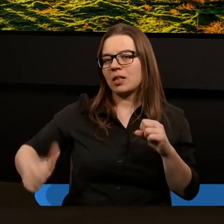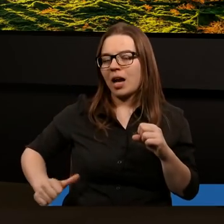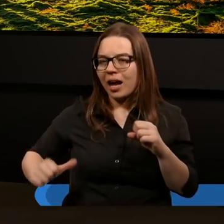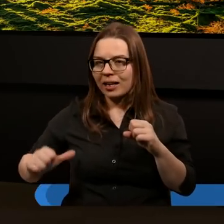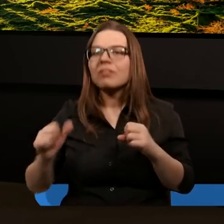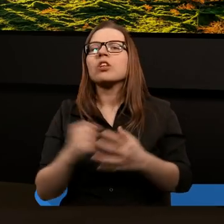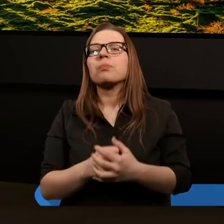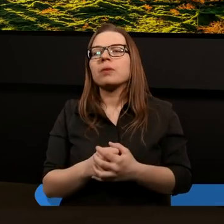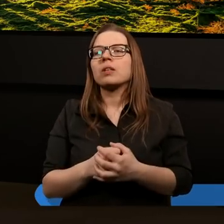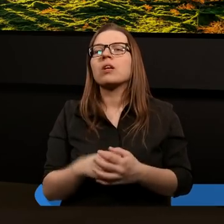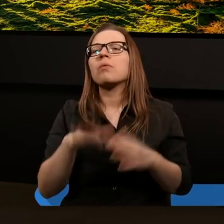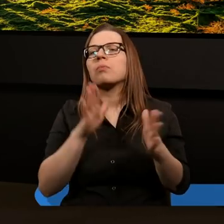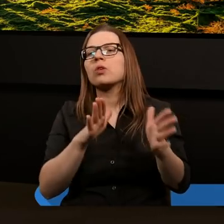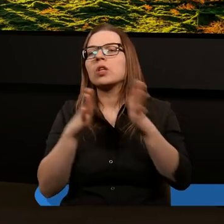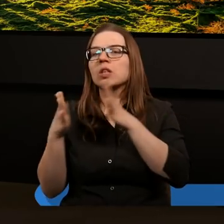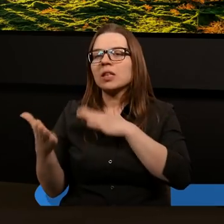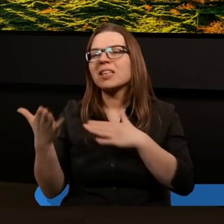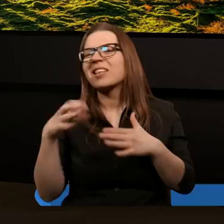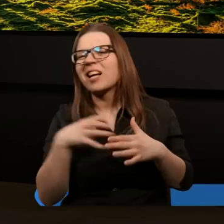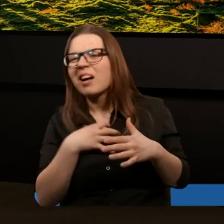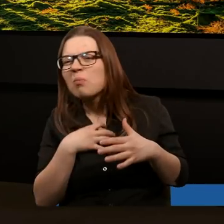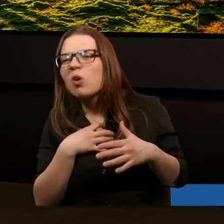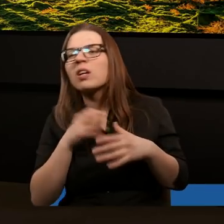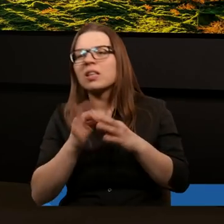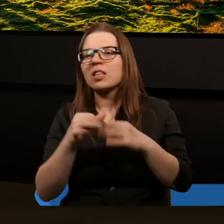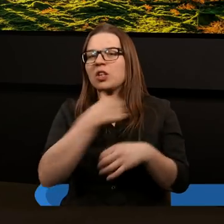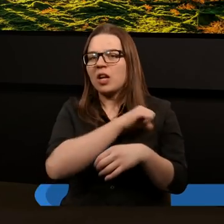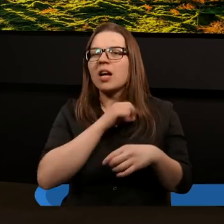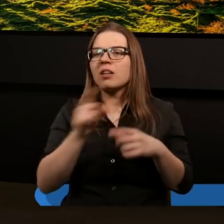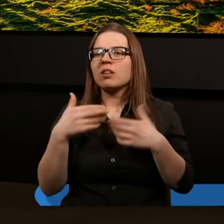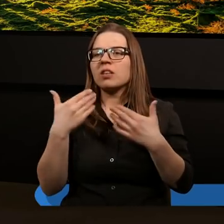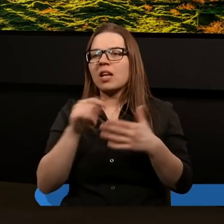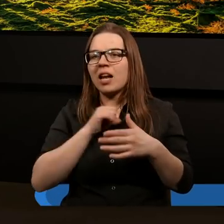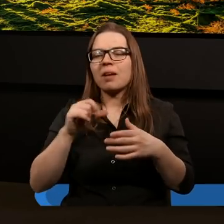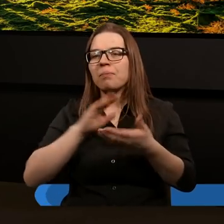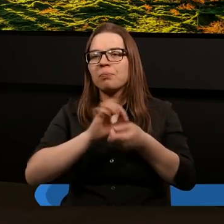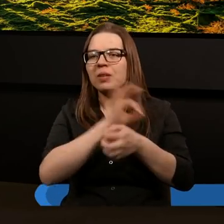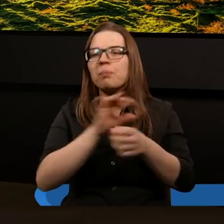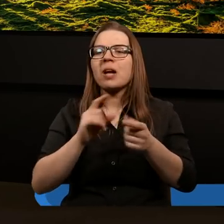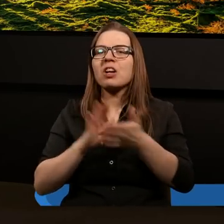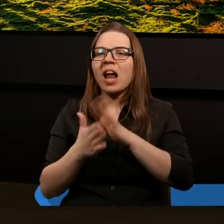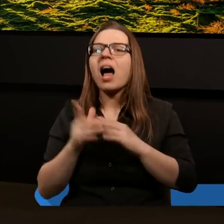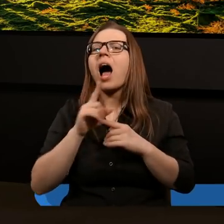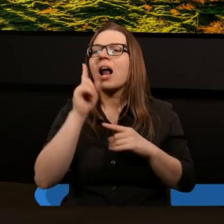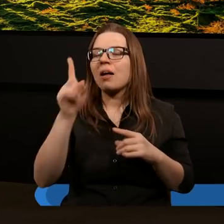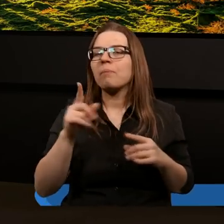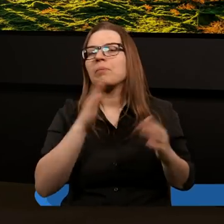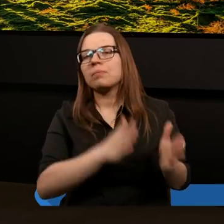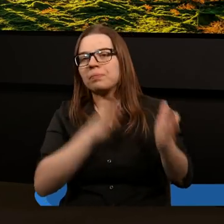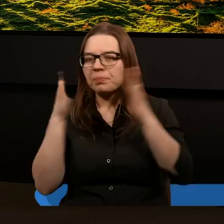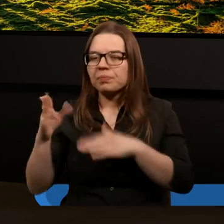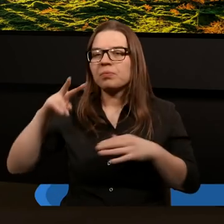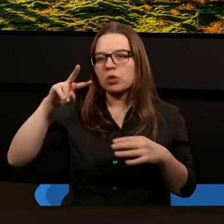rzymskiego i później taka najboleśniejsza, gdy chrześcijanie wzajemnie zaczęli się prześladować, prawda? Ale przechodzimy do